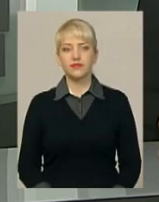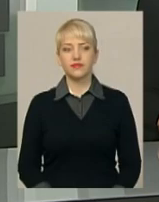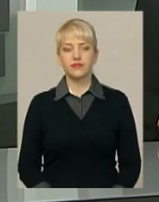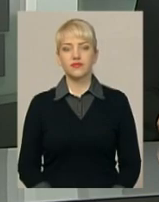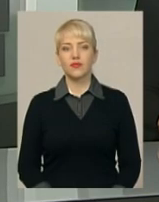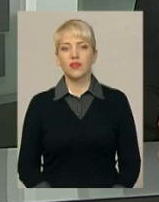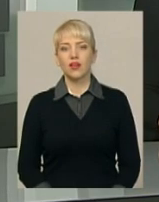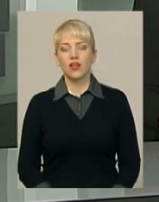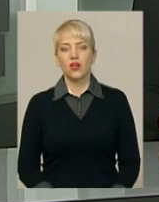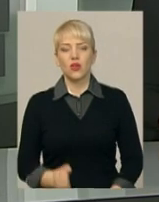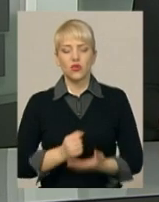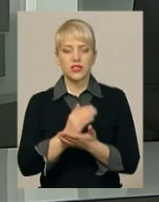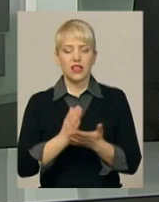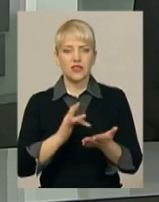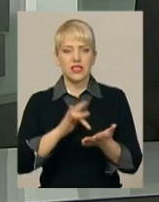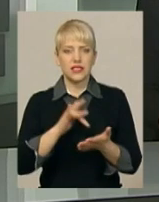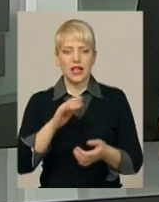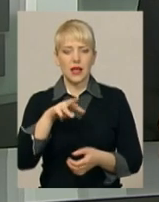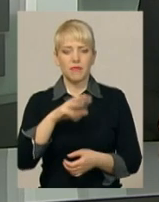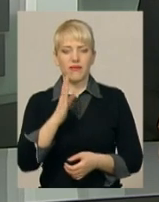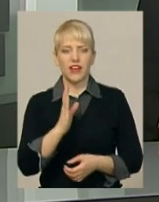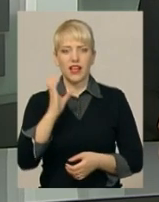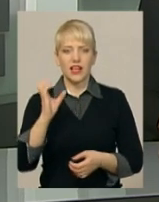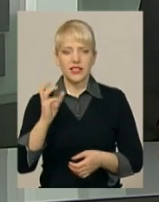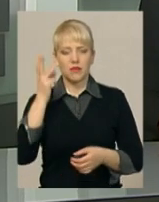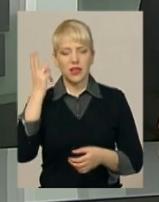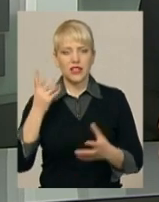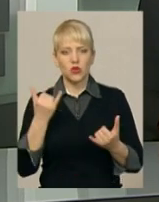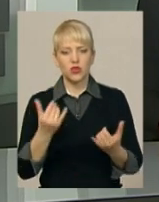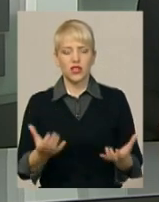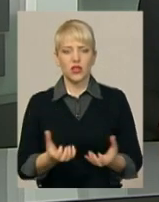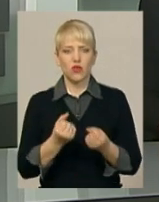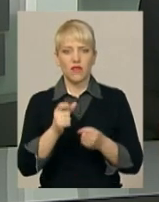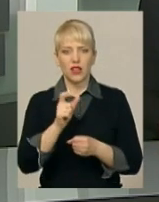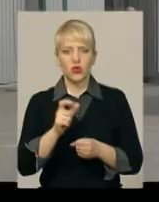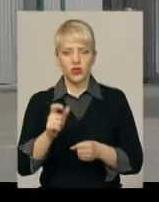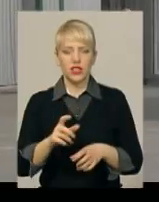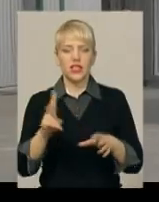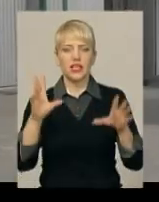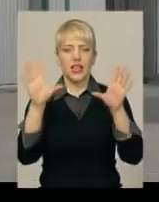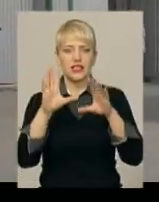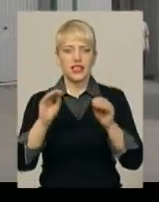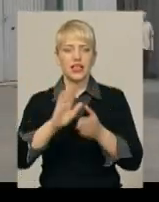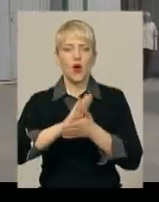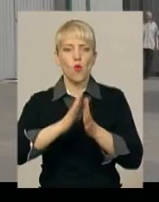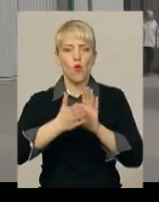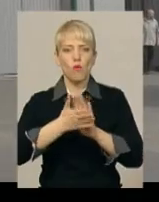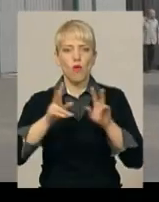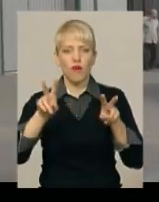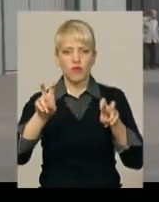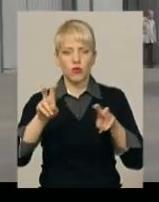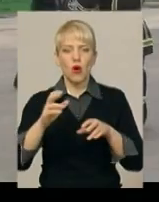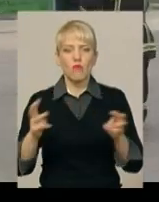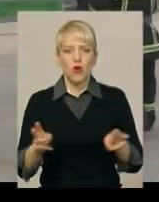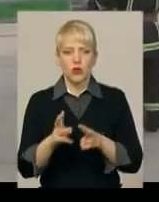У сервісному центрі МВС у Хмельницькому сьогодні рятували людей та гасили умовну пожежу. Тут відбулось одне із